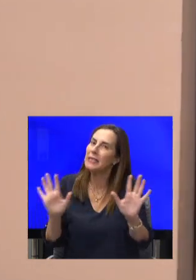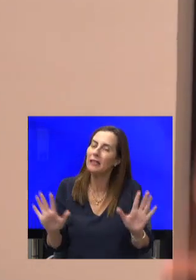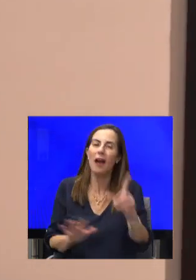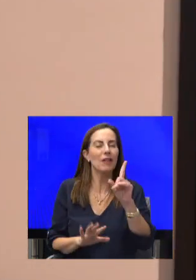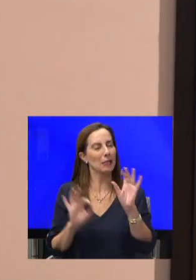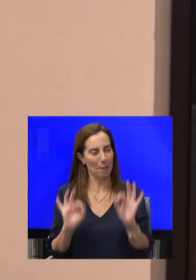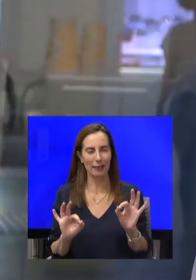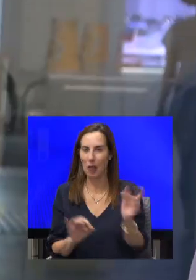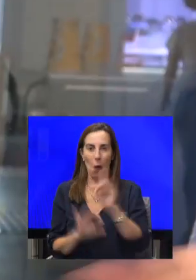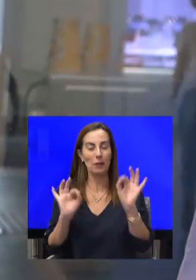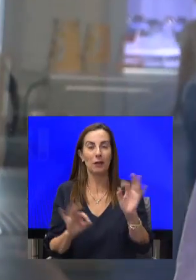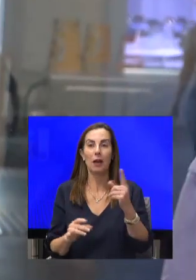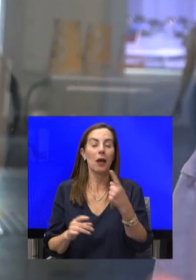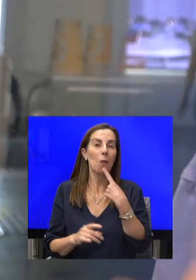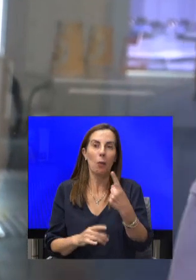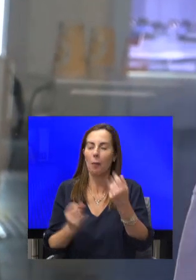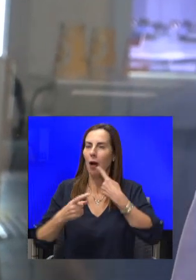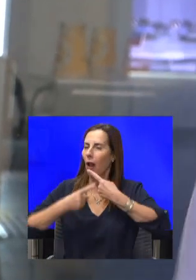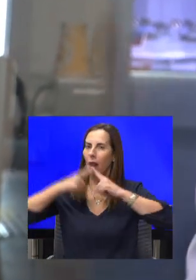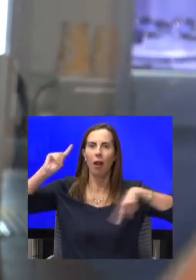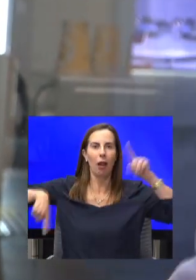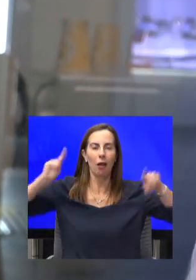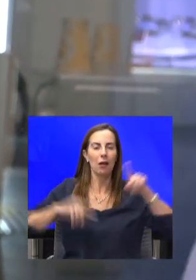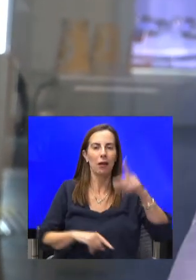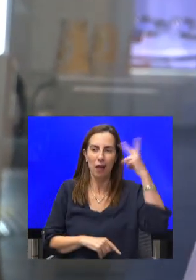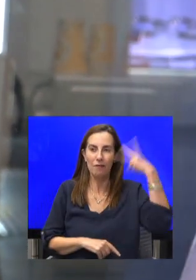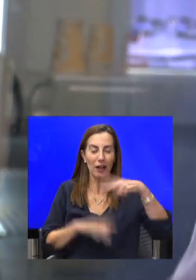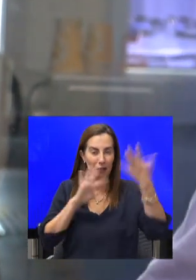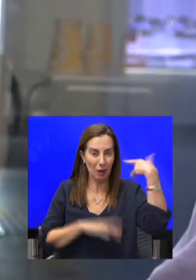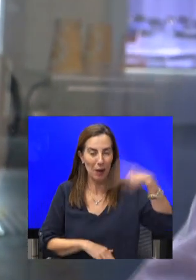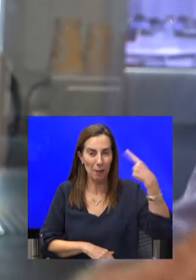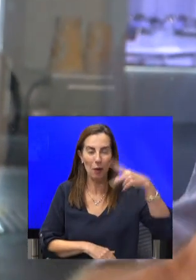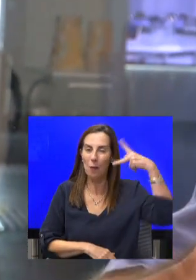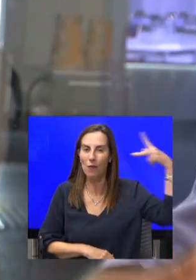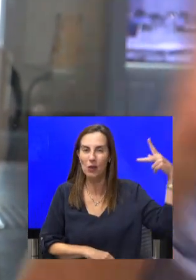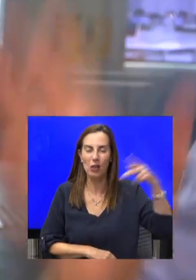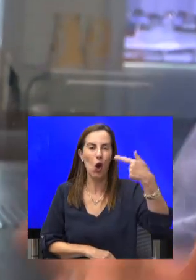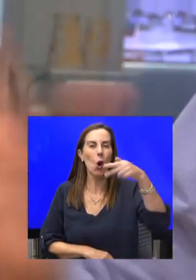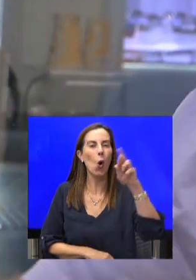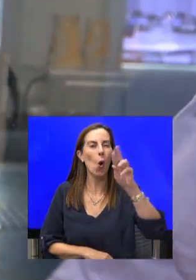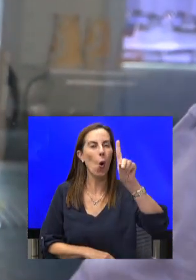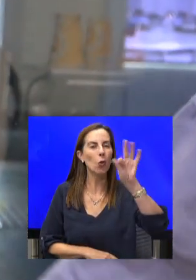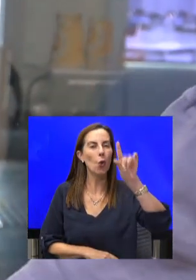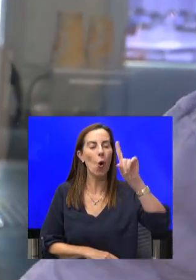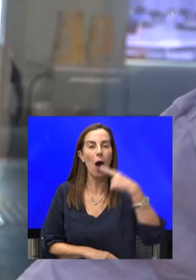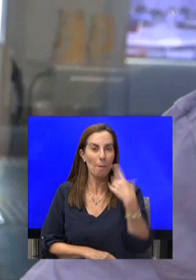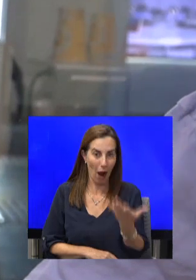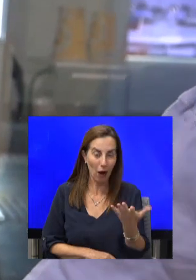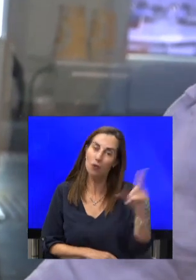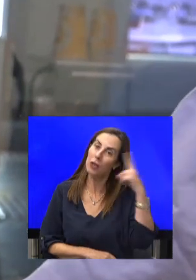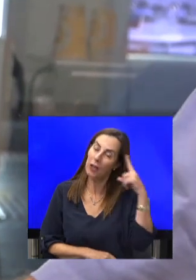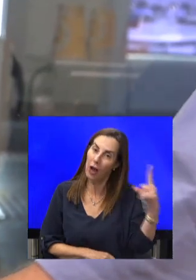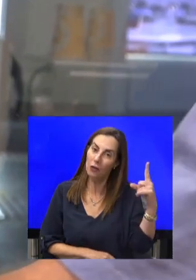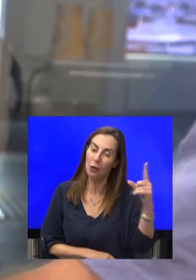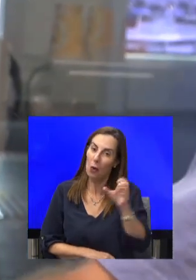מדברים בהרבה קולות. קלטתם שלפני כמה ימים פרופ' איתמר גרוטו אמר שלדעתו גני הילדים ייפתחו ביום